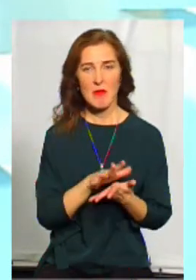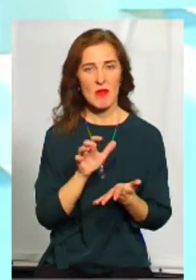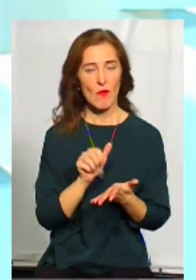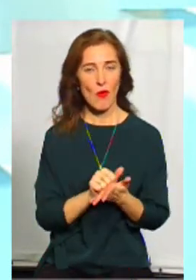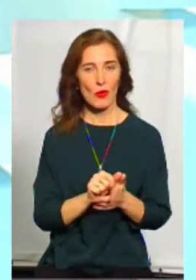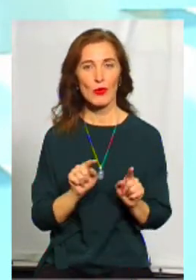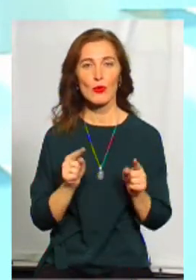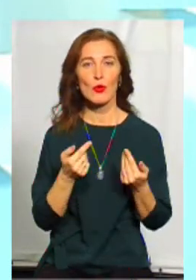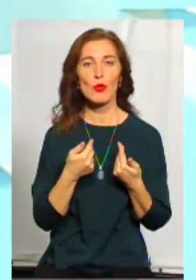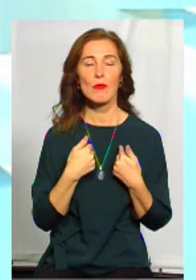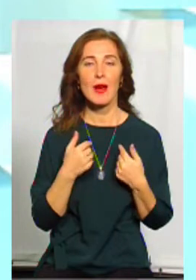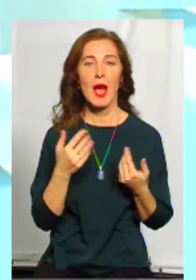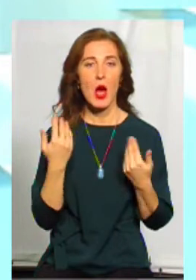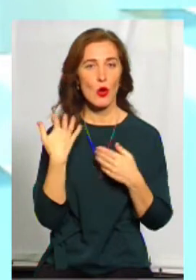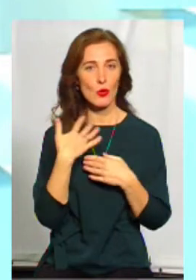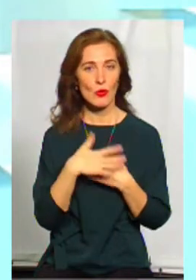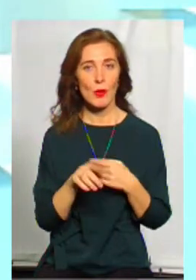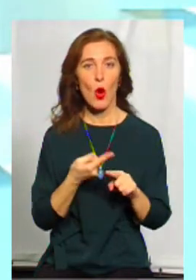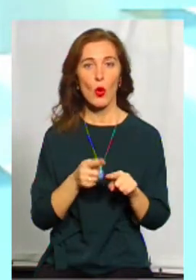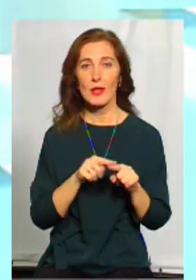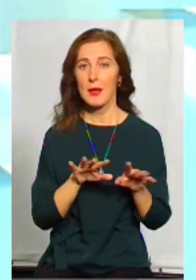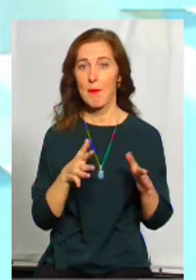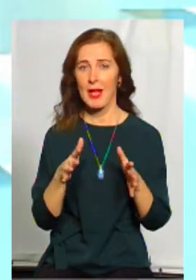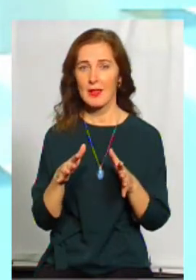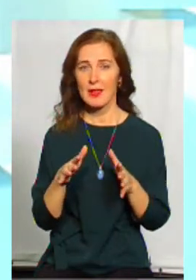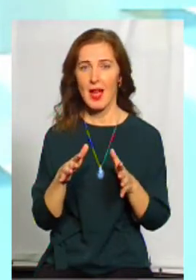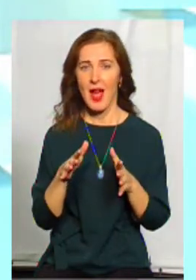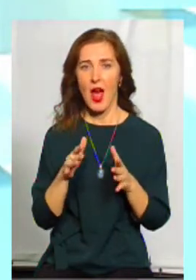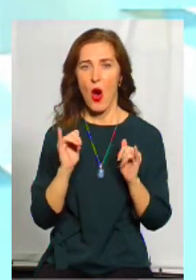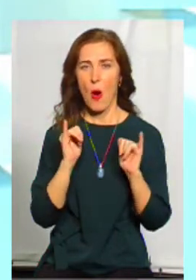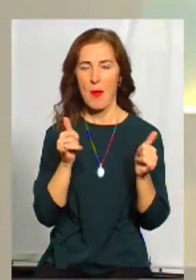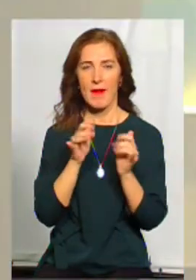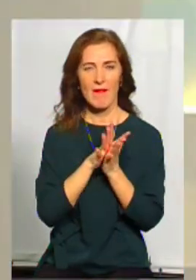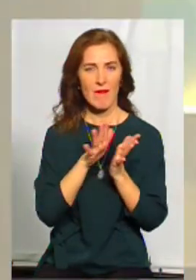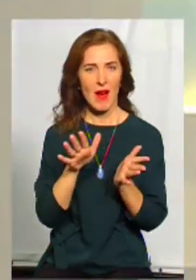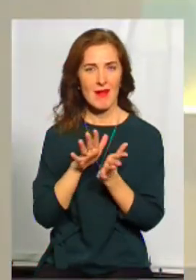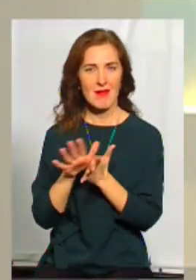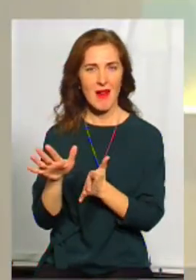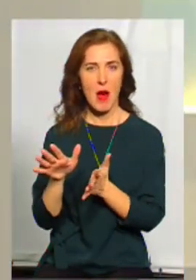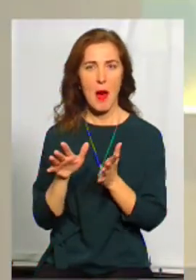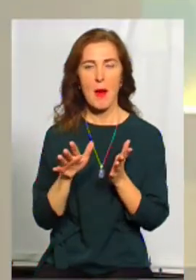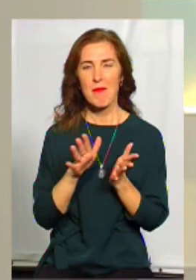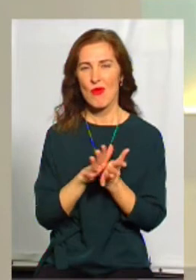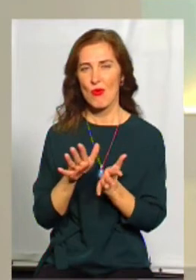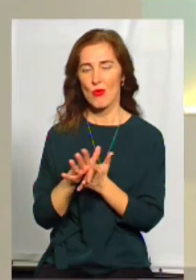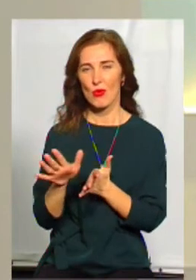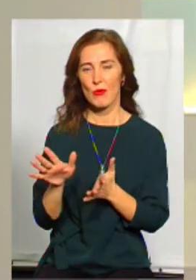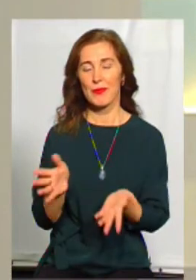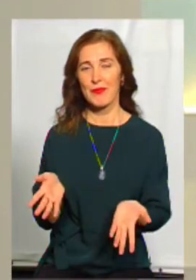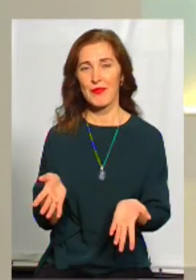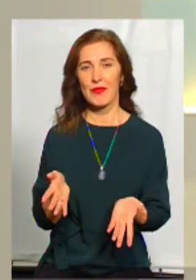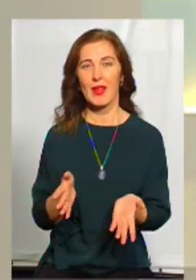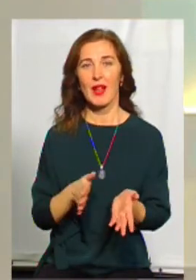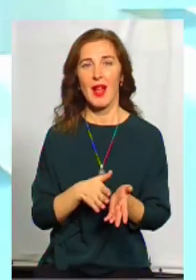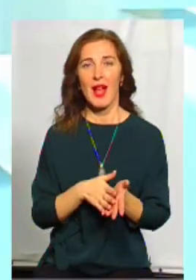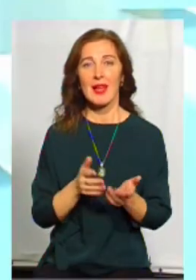ми розуміємо, що оті методи обливання сечею, обливання там брудом, чи там імітація